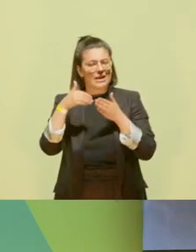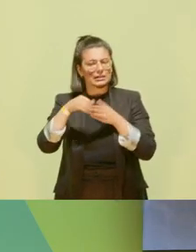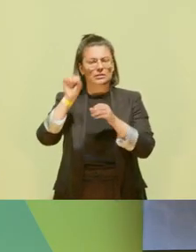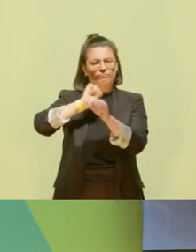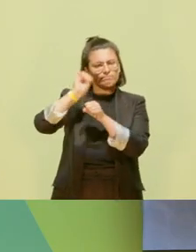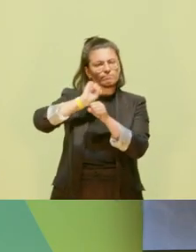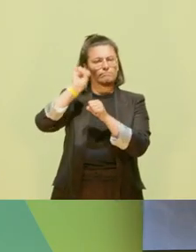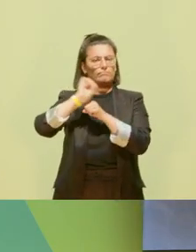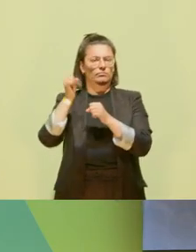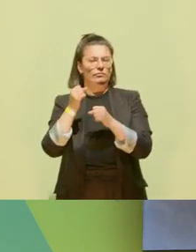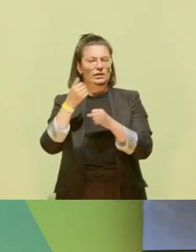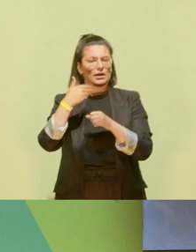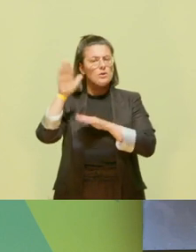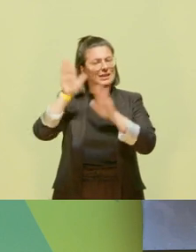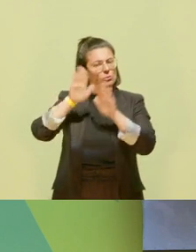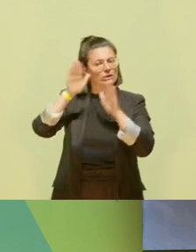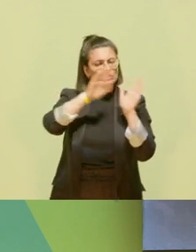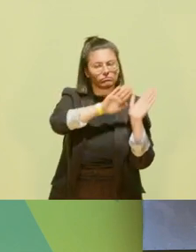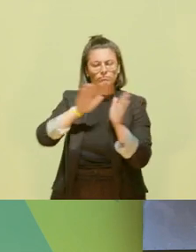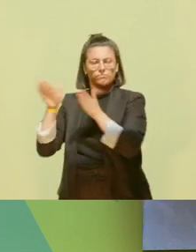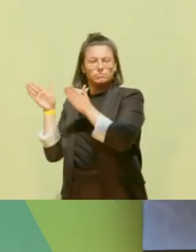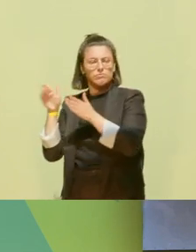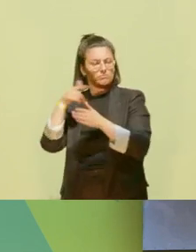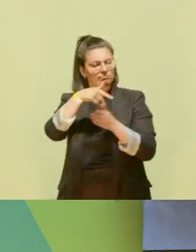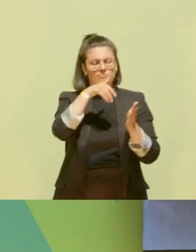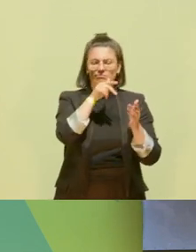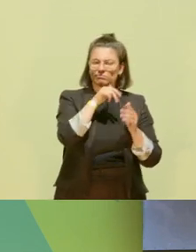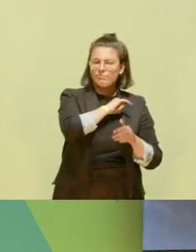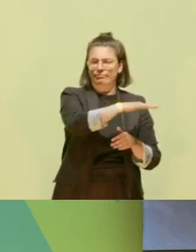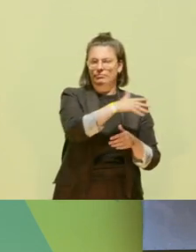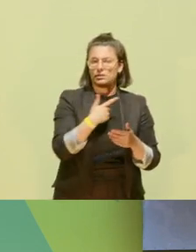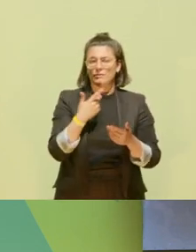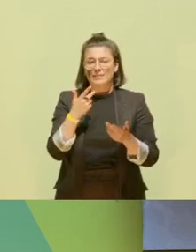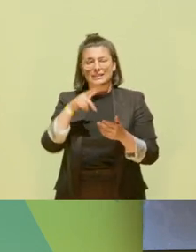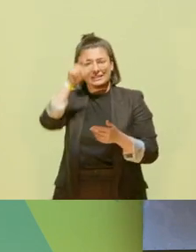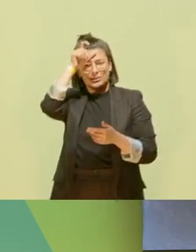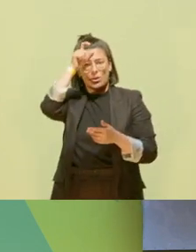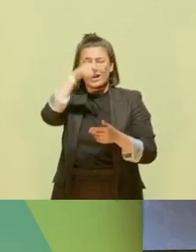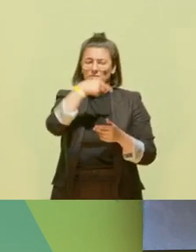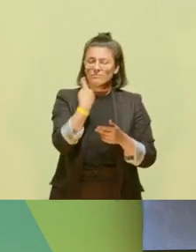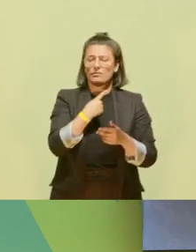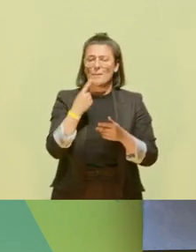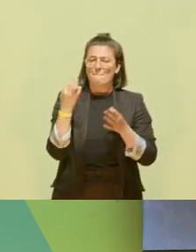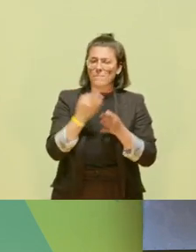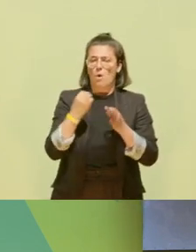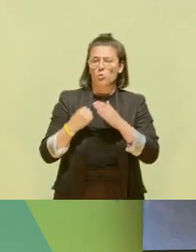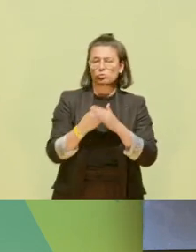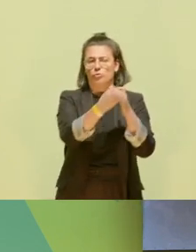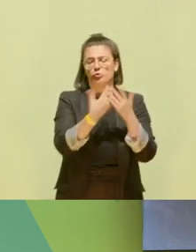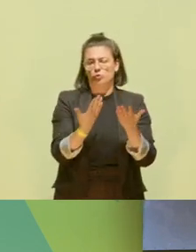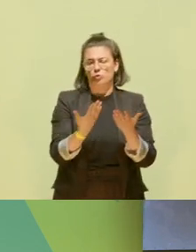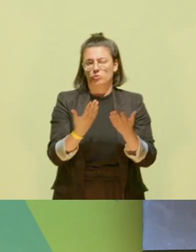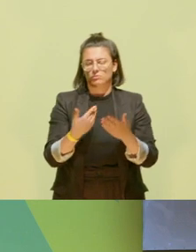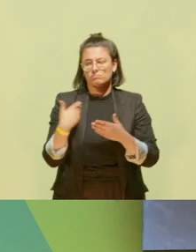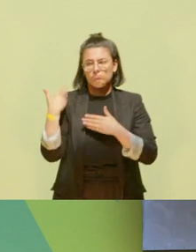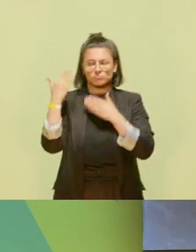Zivilgesellschaft und zur demokratischen Opposition in der Türkei, denn sie brauchen unsere Unterstützung mehr denn je.